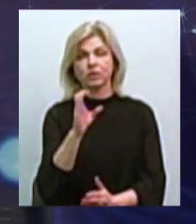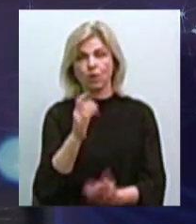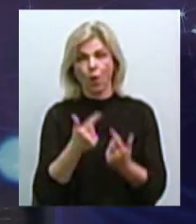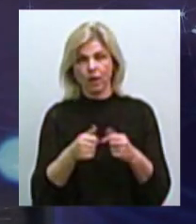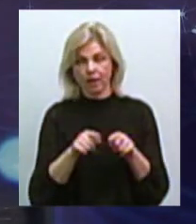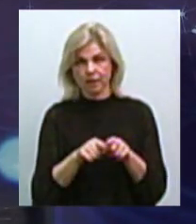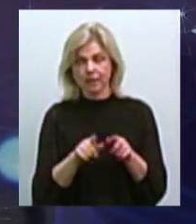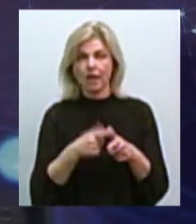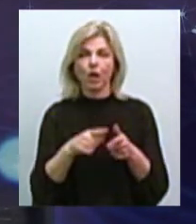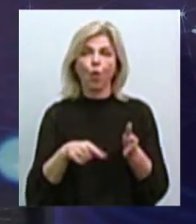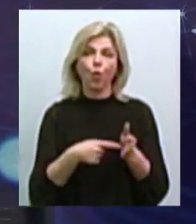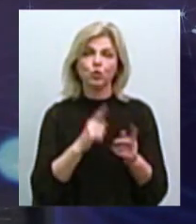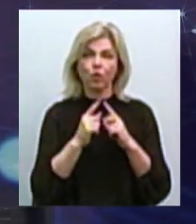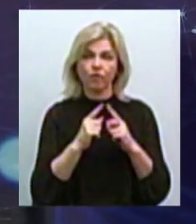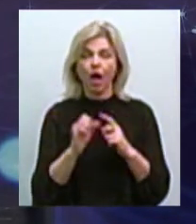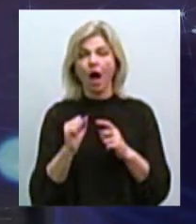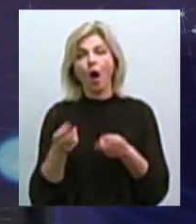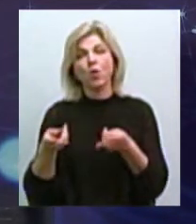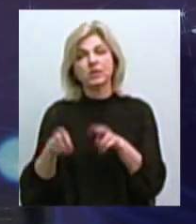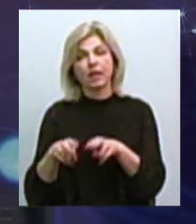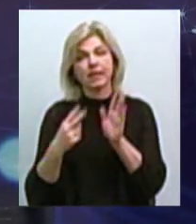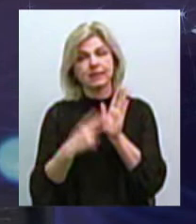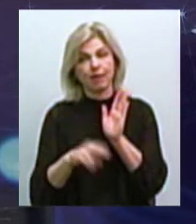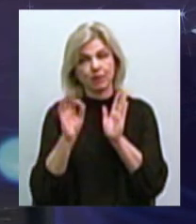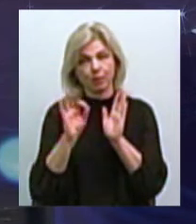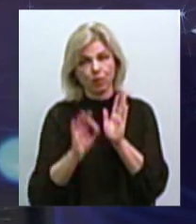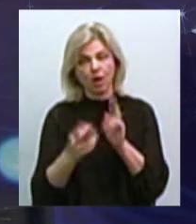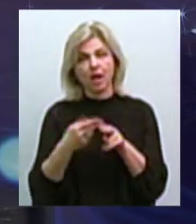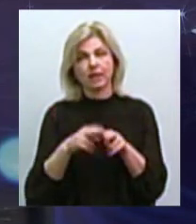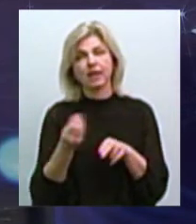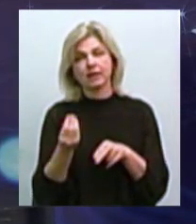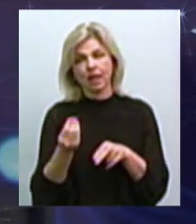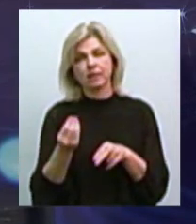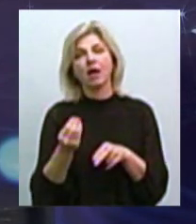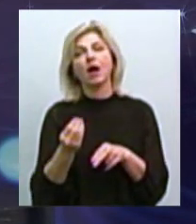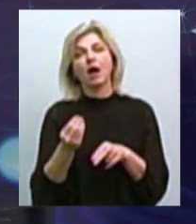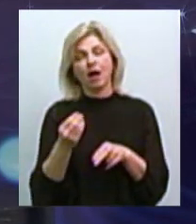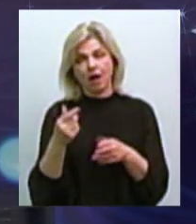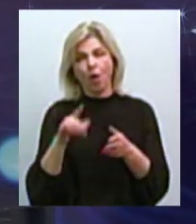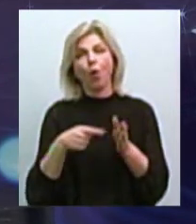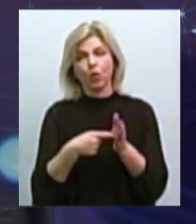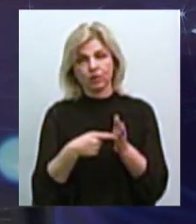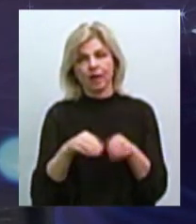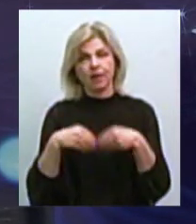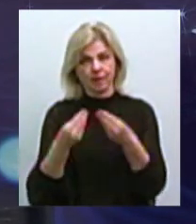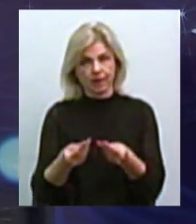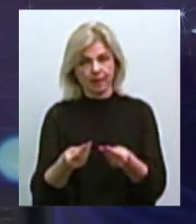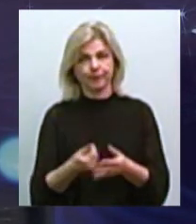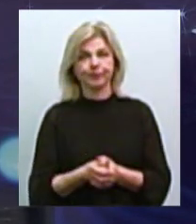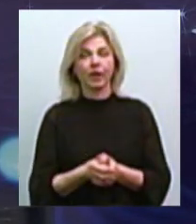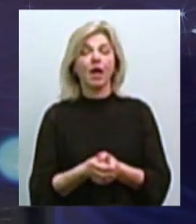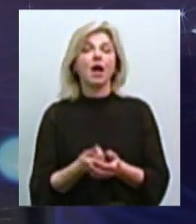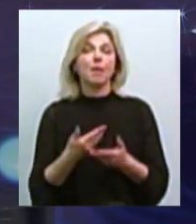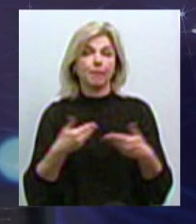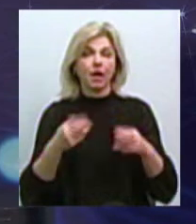міського совєта, остальні 70% – це средства грантодателів. Чи підібрали ви вже приміщення? На цей момент ми